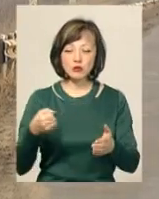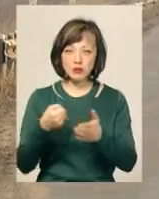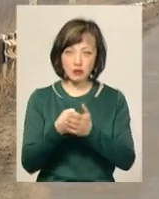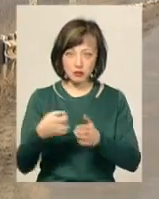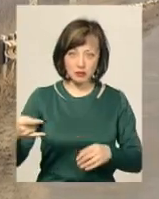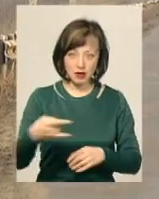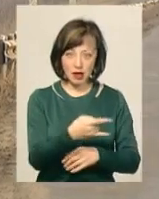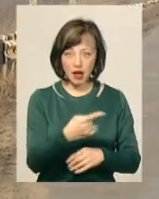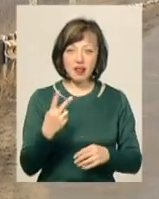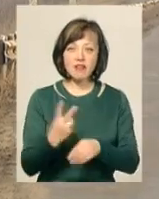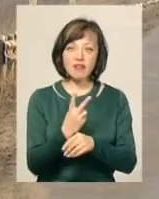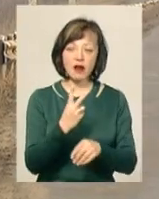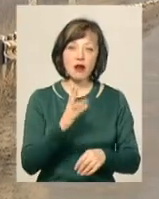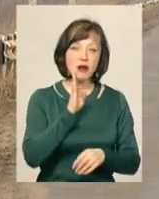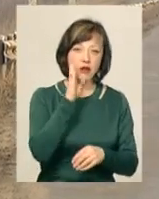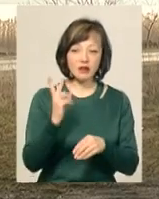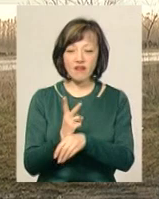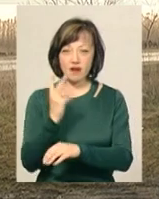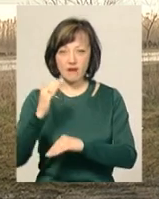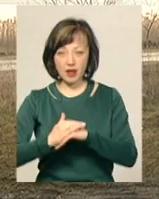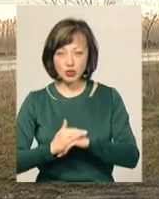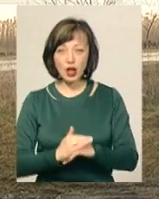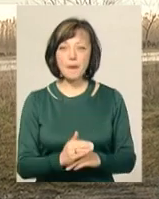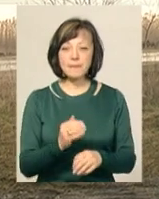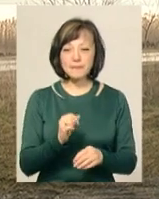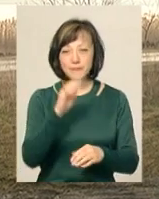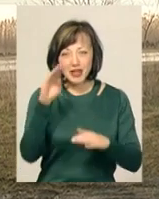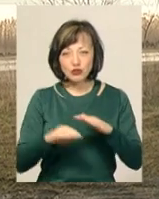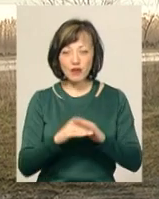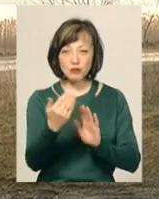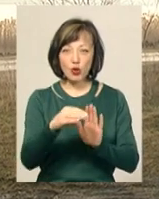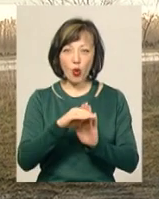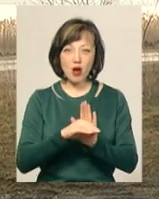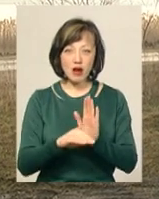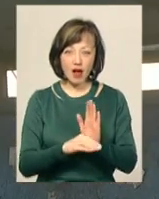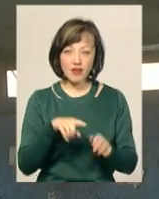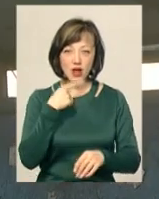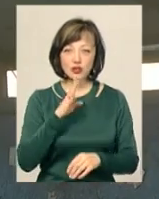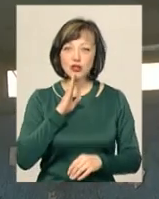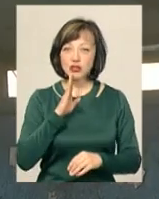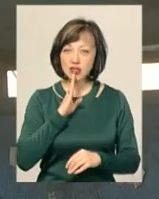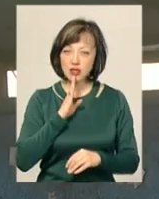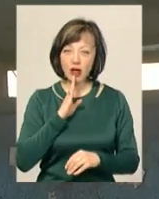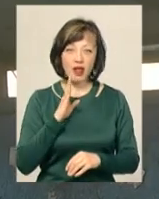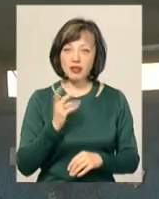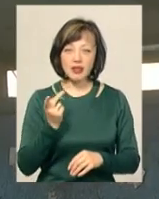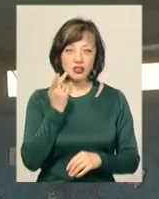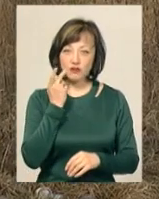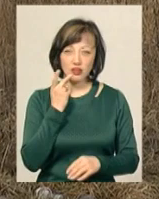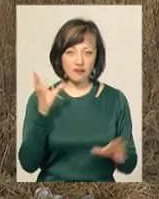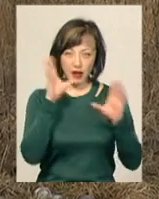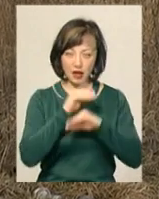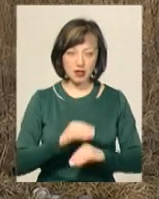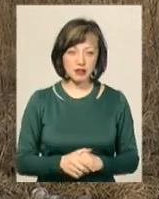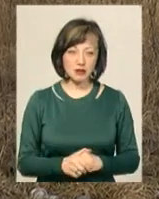дачного масиву, курсує двічі зранку та двічі вечері. Підлаштуватися під його графік, розповідає жителька цього приватного сектора, не завжди вдається.